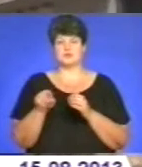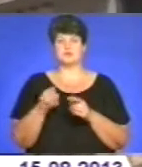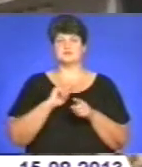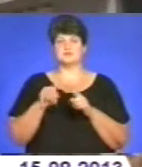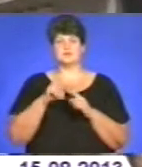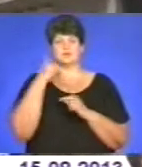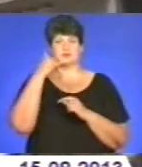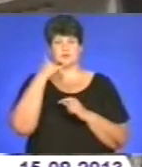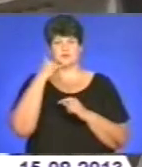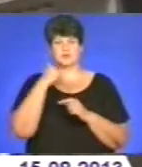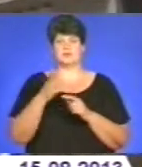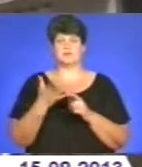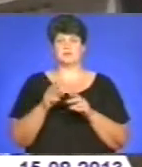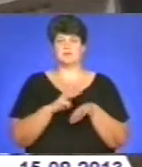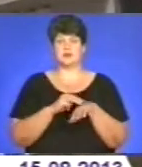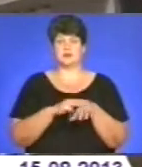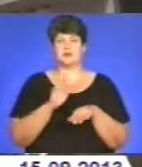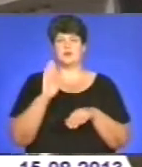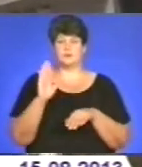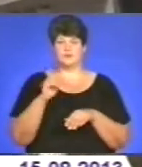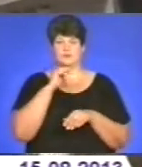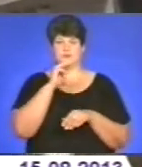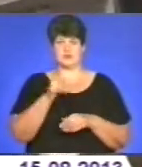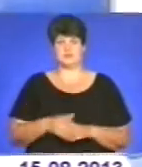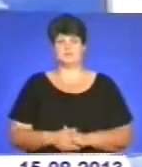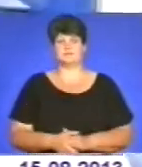телефонуйте у чергову частину міліції. Будьте обережні!